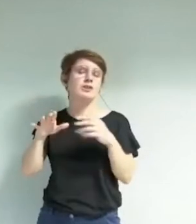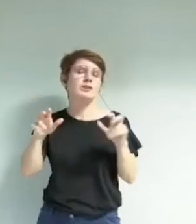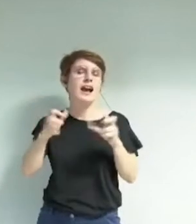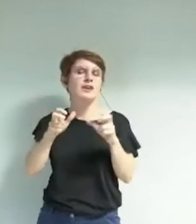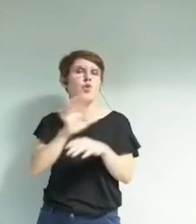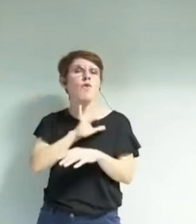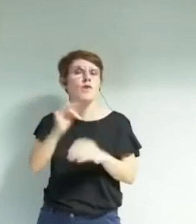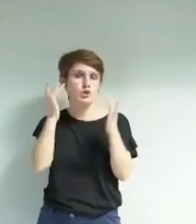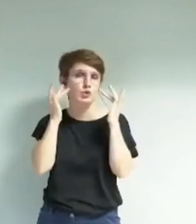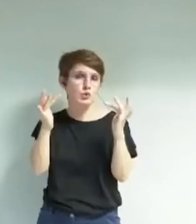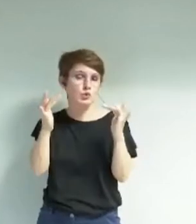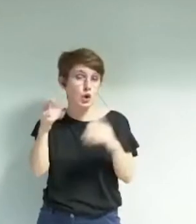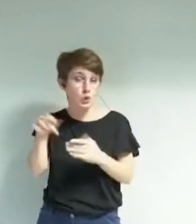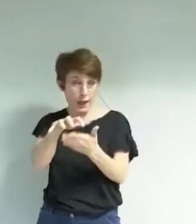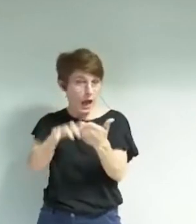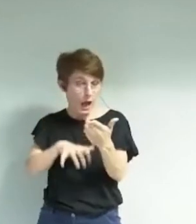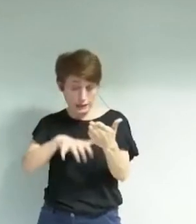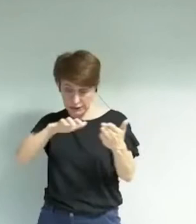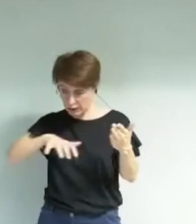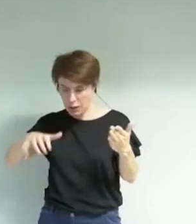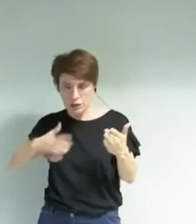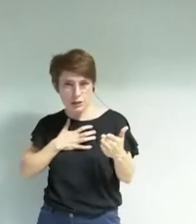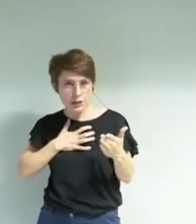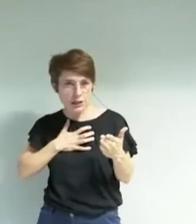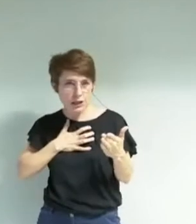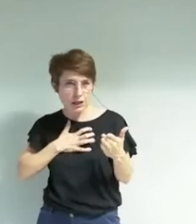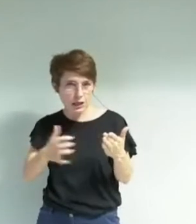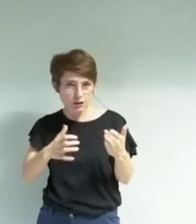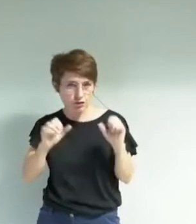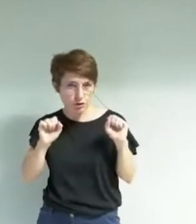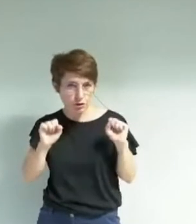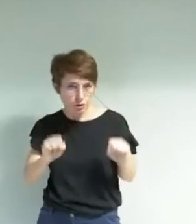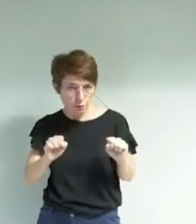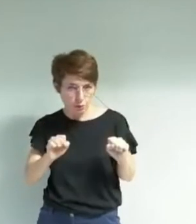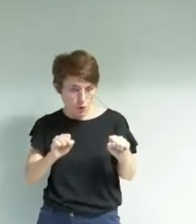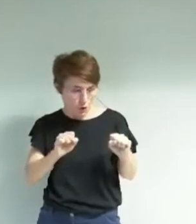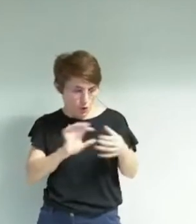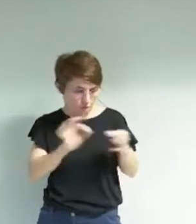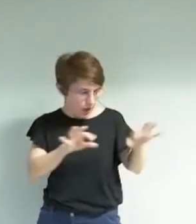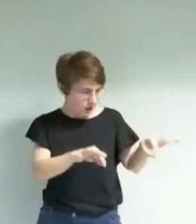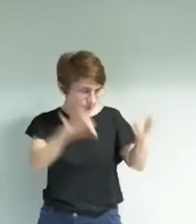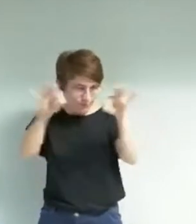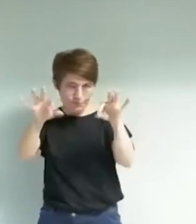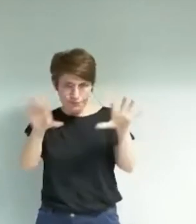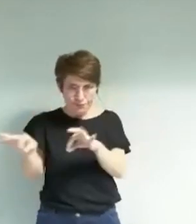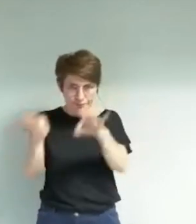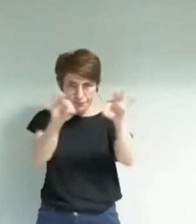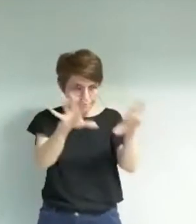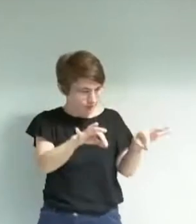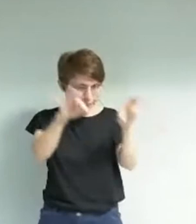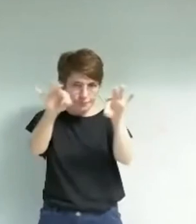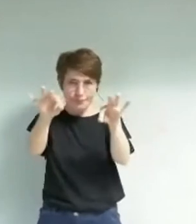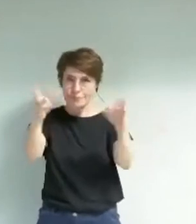de choses dans cet article que chacun de vos groupes d'opposition peut citer des morceaux et finalement, les grenoblois et la presse qui est présente pourra